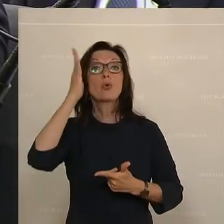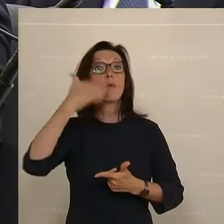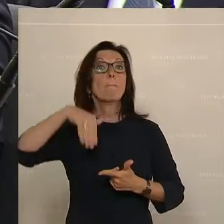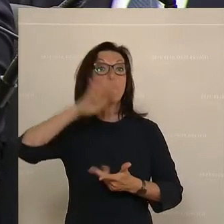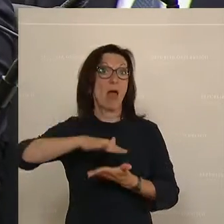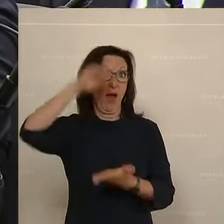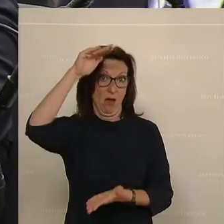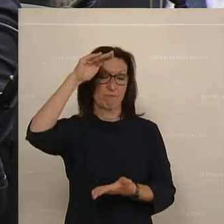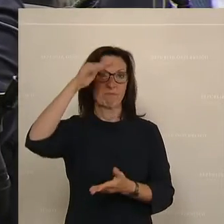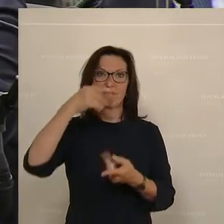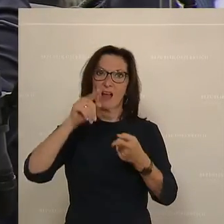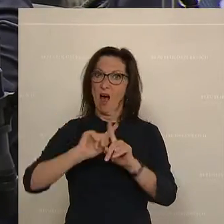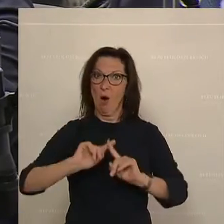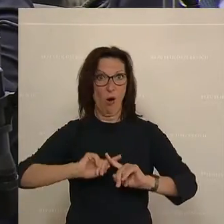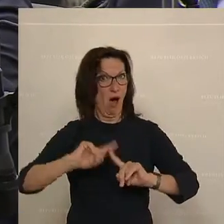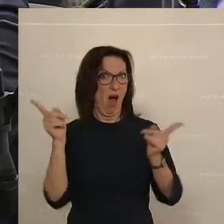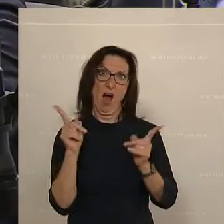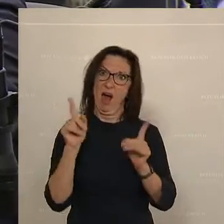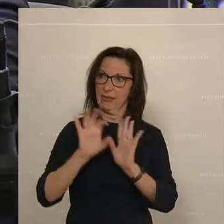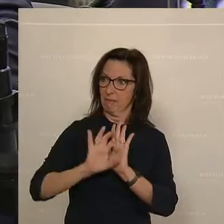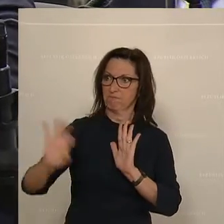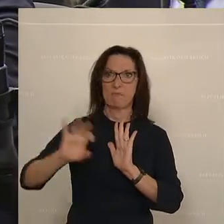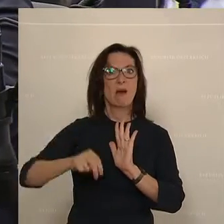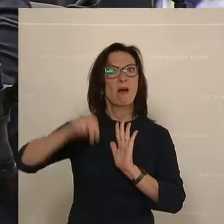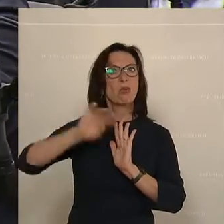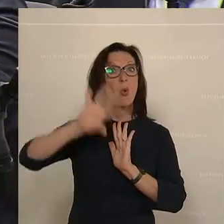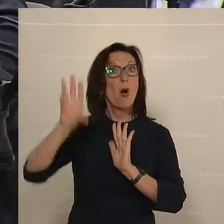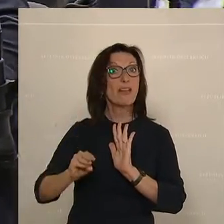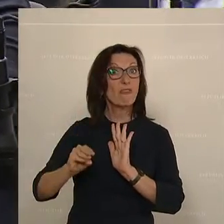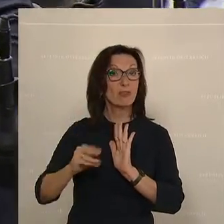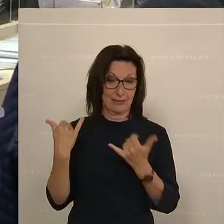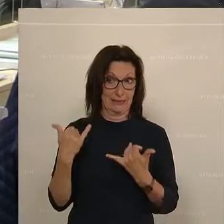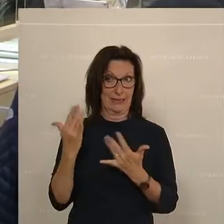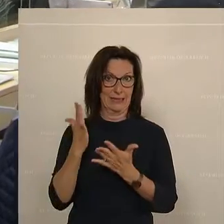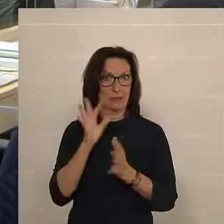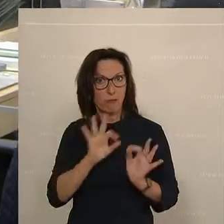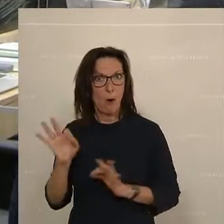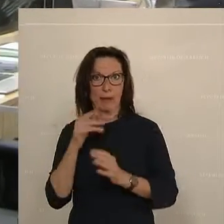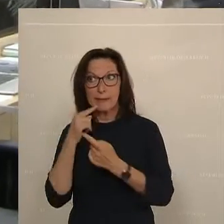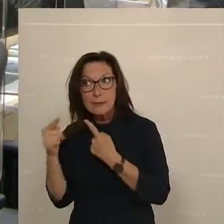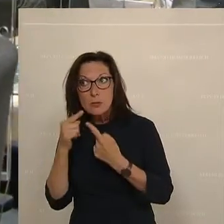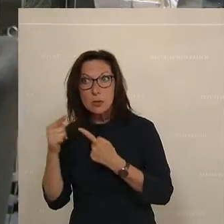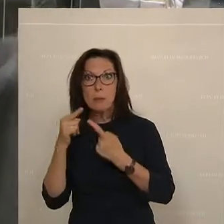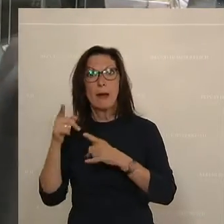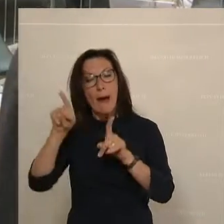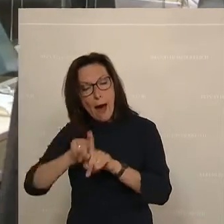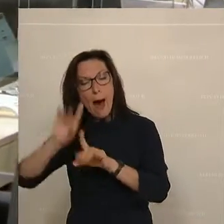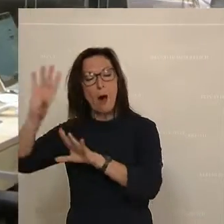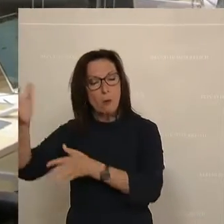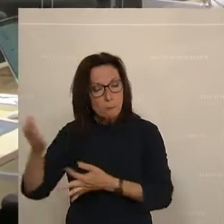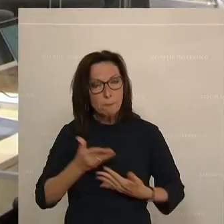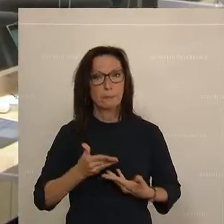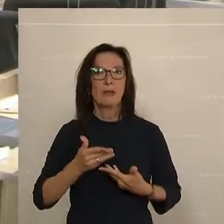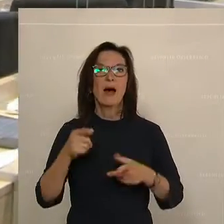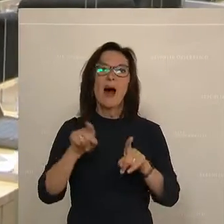Wir brauchen auch Lieferungen über andere Pipelines, etwa aus Nordafrika. Dazu laufen natürlich Gespräche. Und wir werden auf den Import von